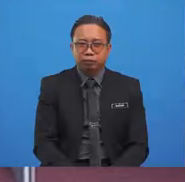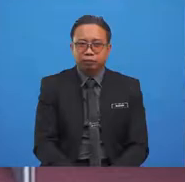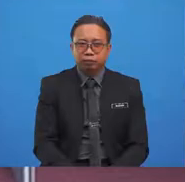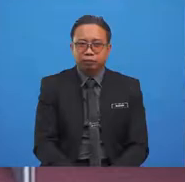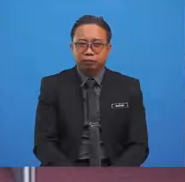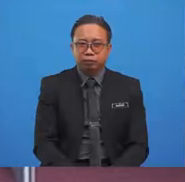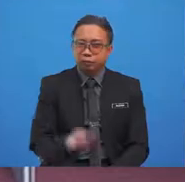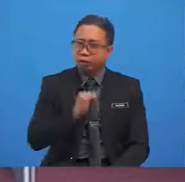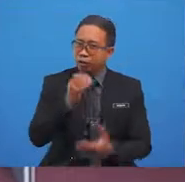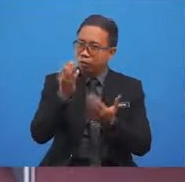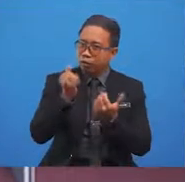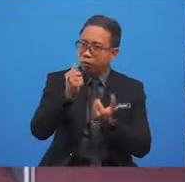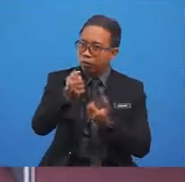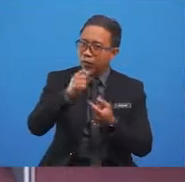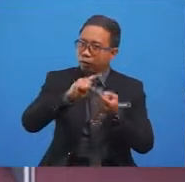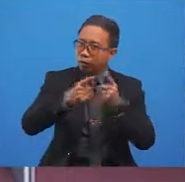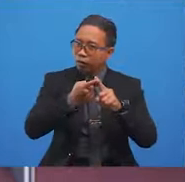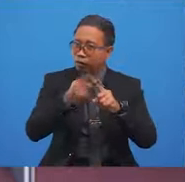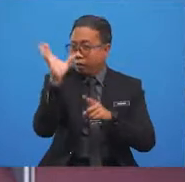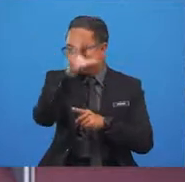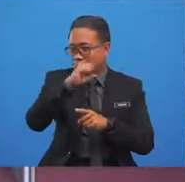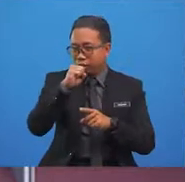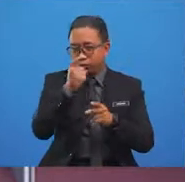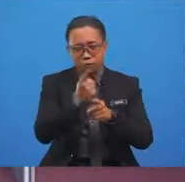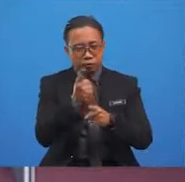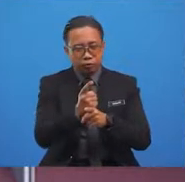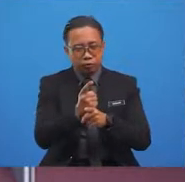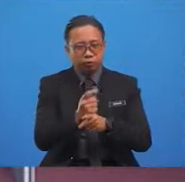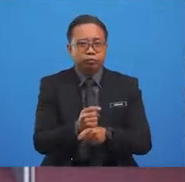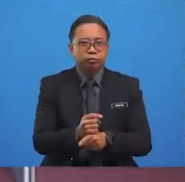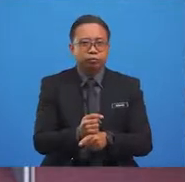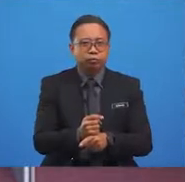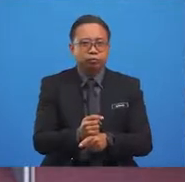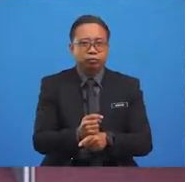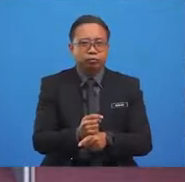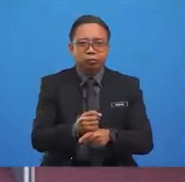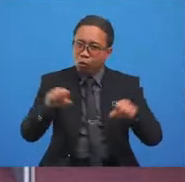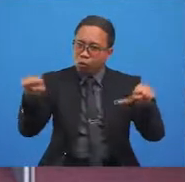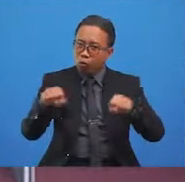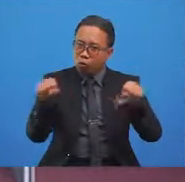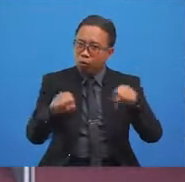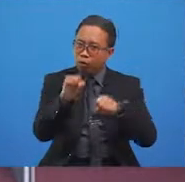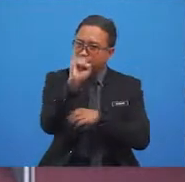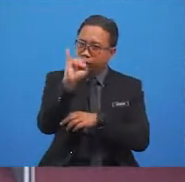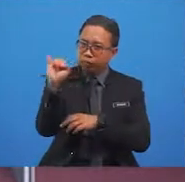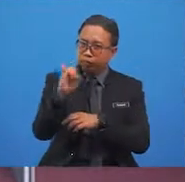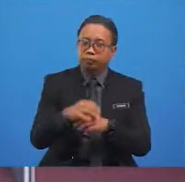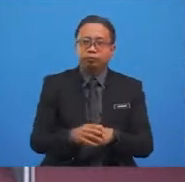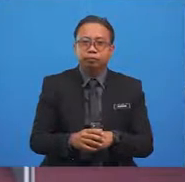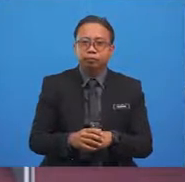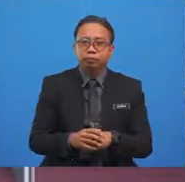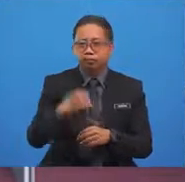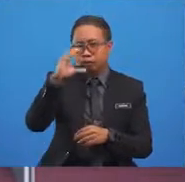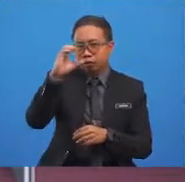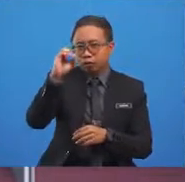I hope your friend has guessed it right. So, it should be. And it is